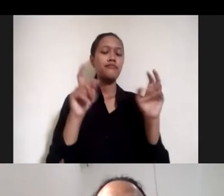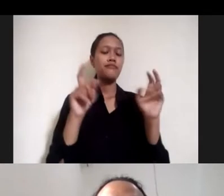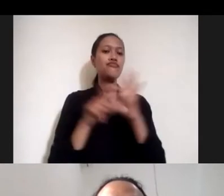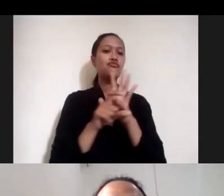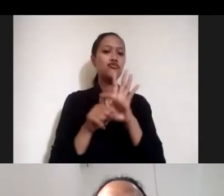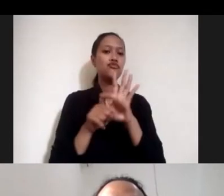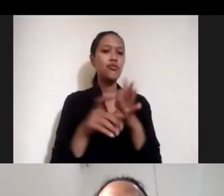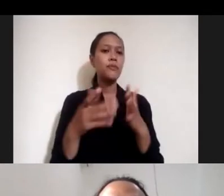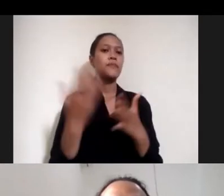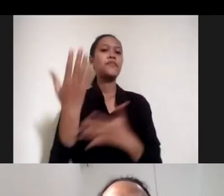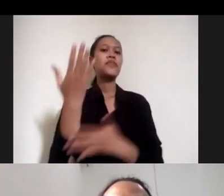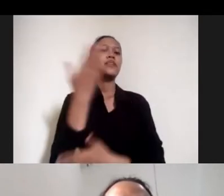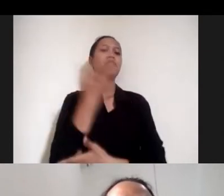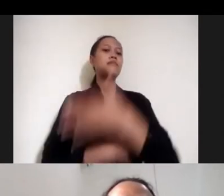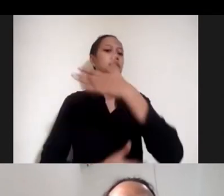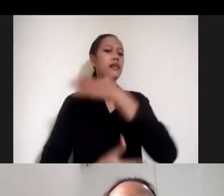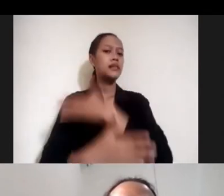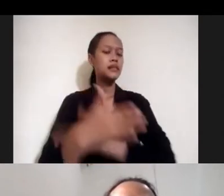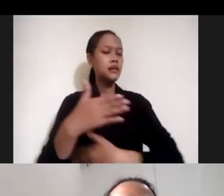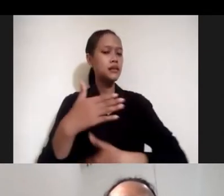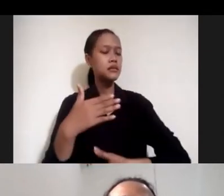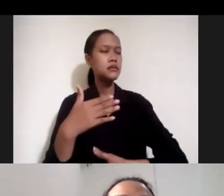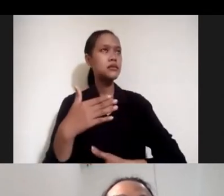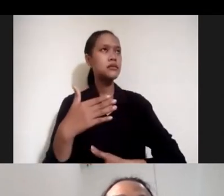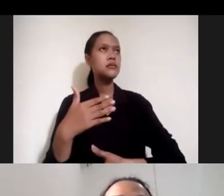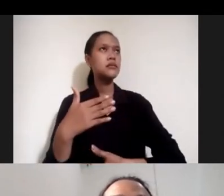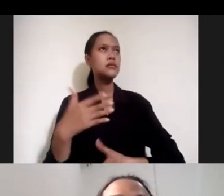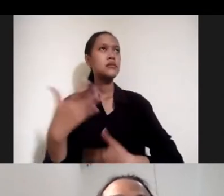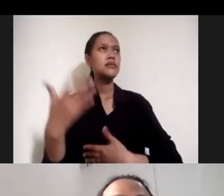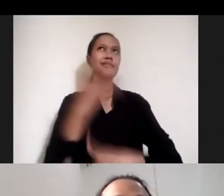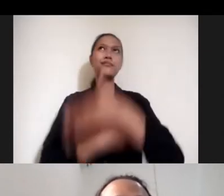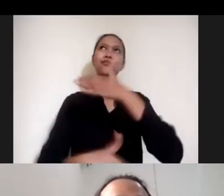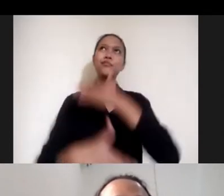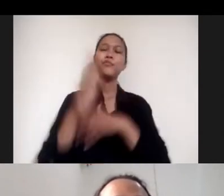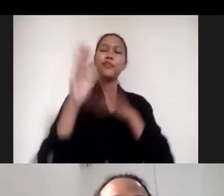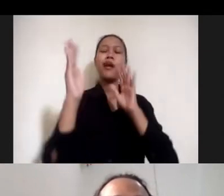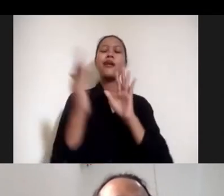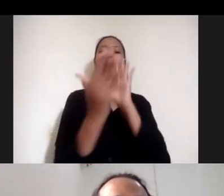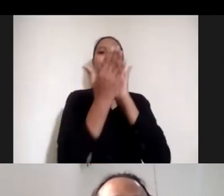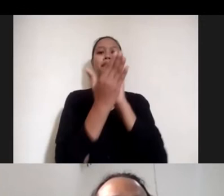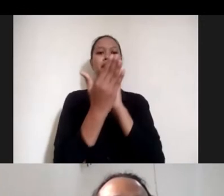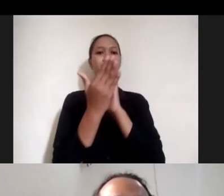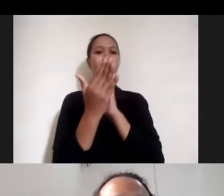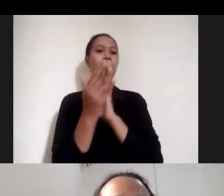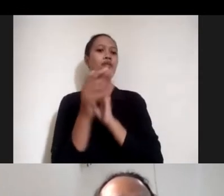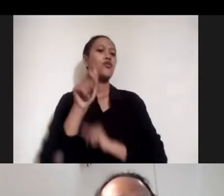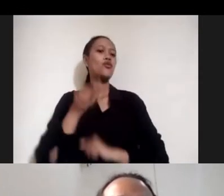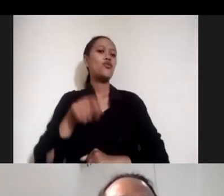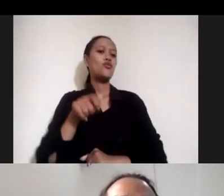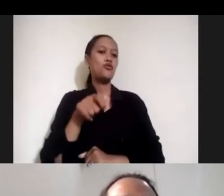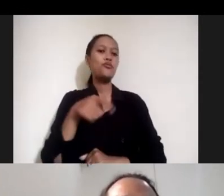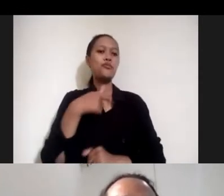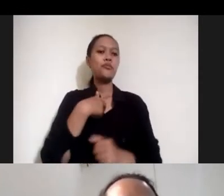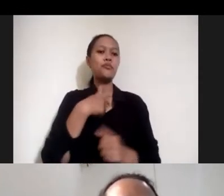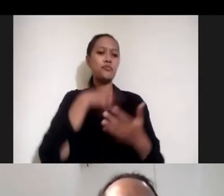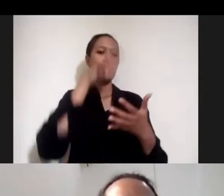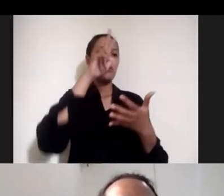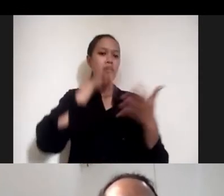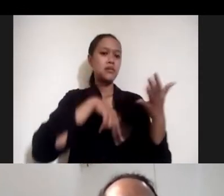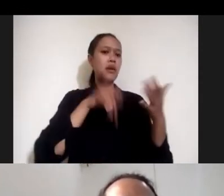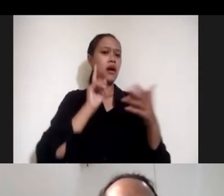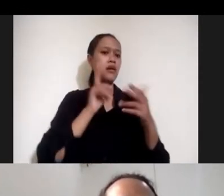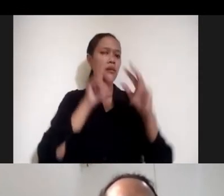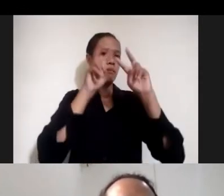disabilitas ini ya, di apa namanya berhadapan dengan hukum gitu. Aku baca ada riset yang sudah dilakukan juga ya.